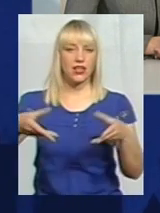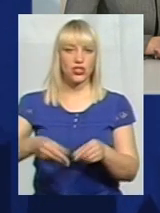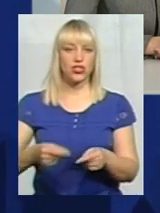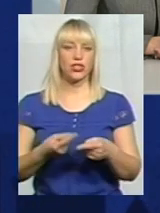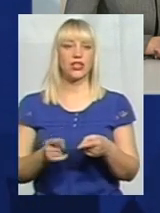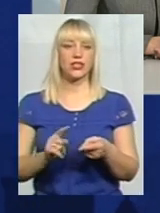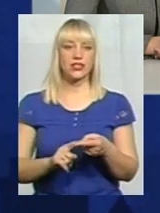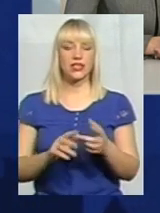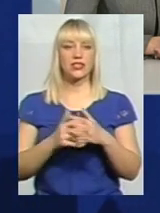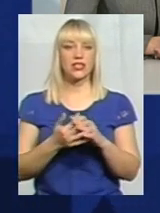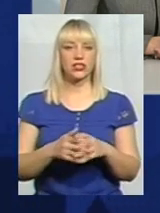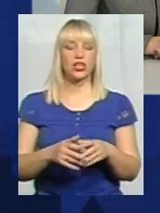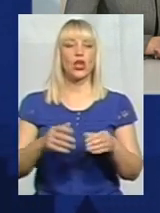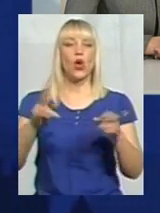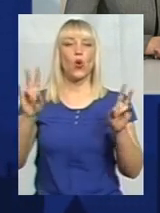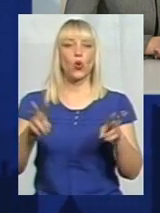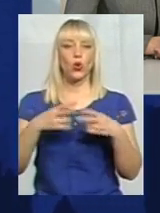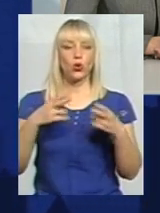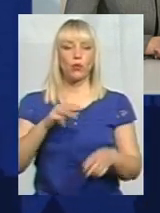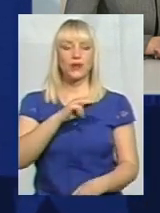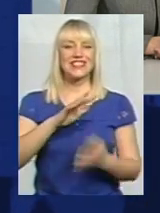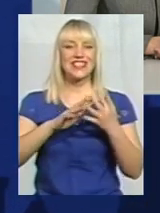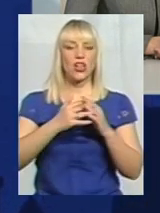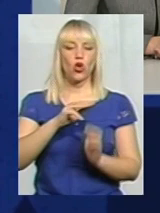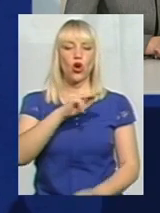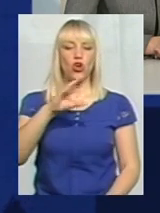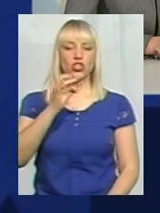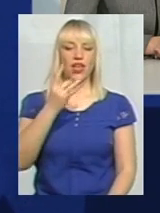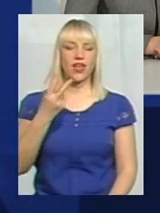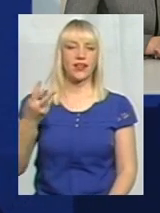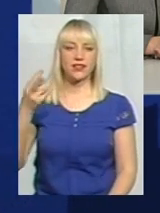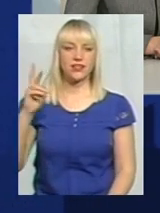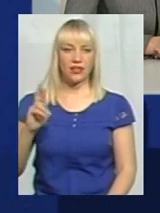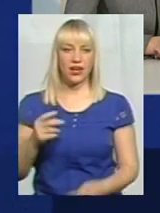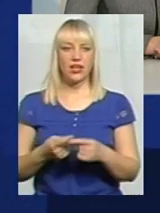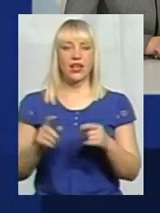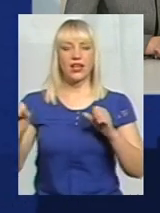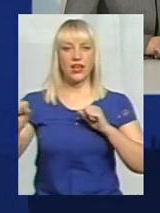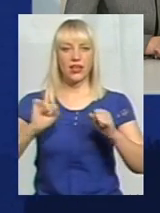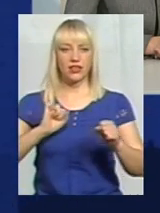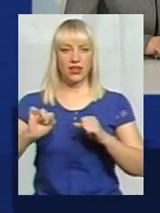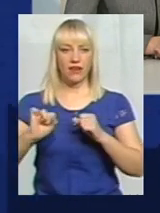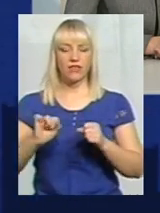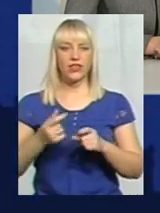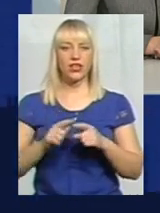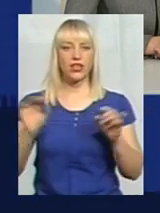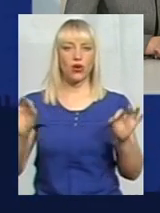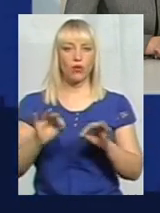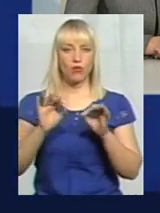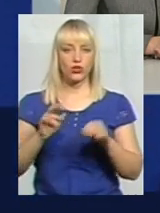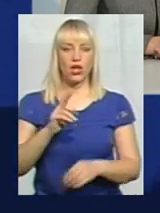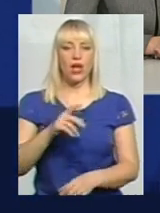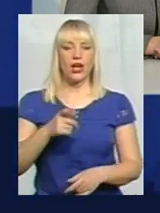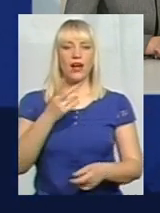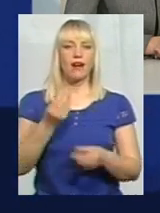селі Жердя, тієї ж Чемеровецької ОТГ. Керівник народного аматорського ансамблю народної музики «Родина» Ірина Сухар грає на